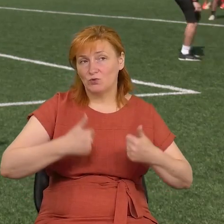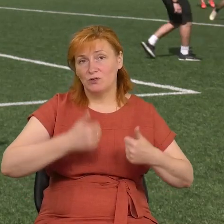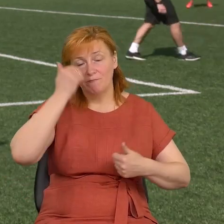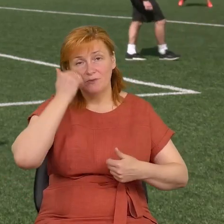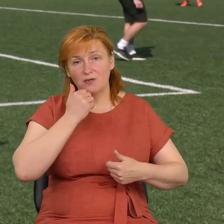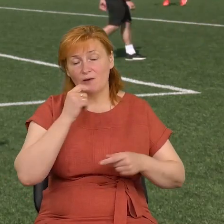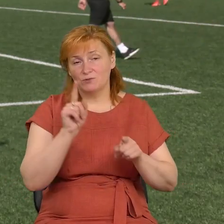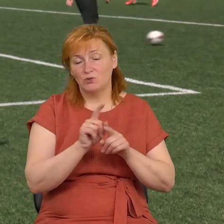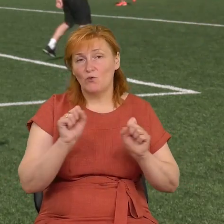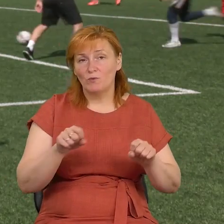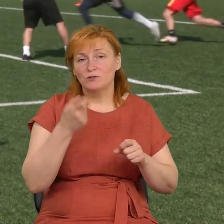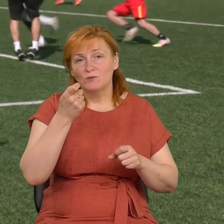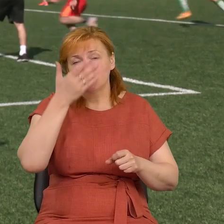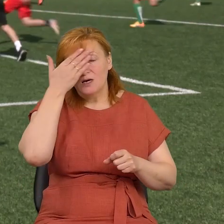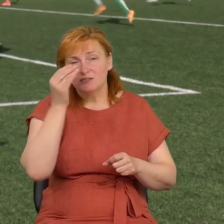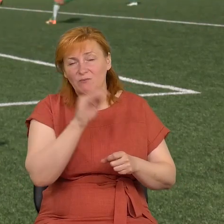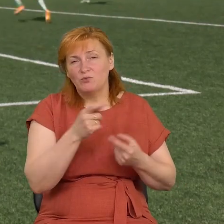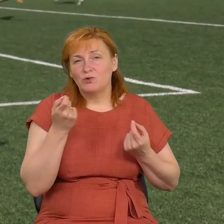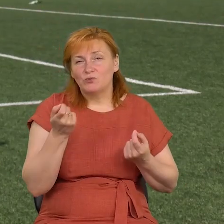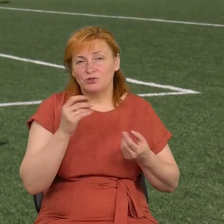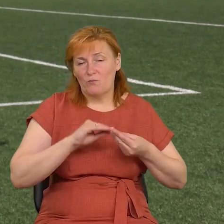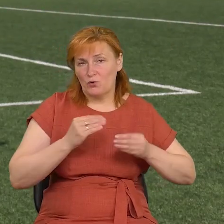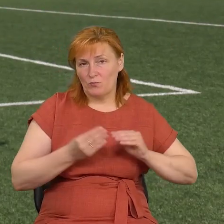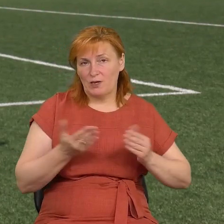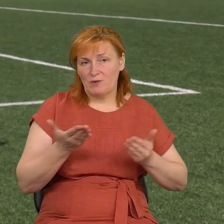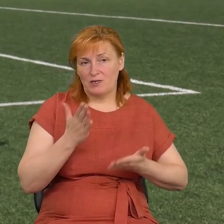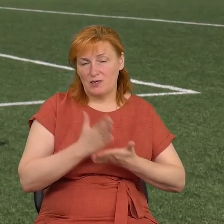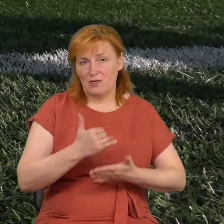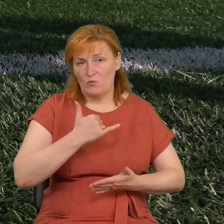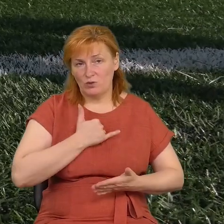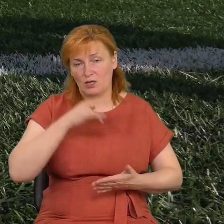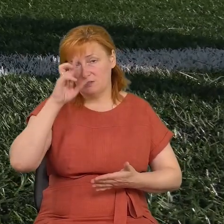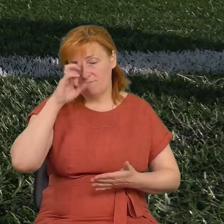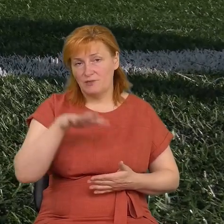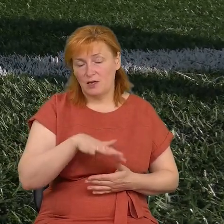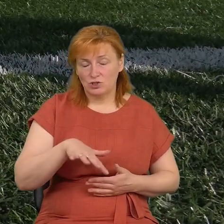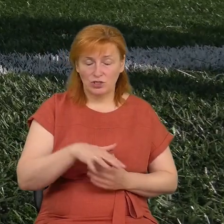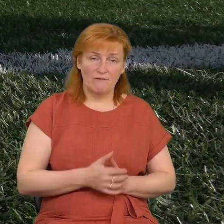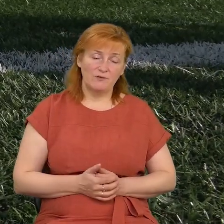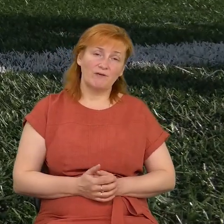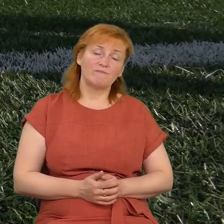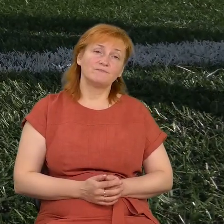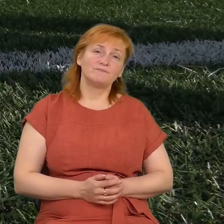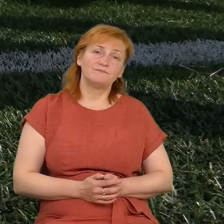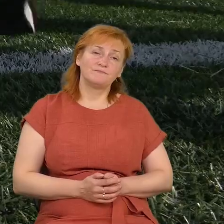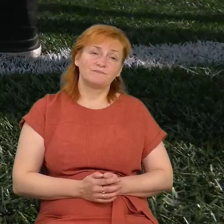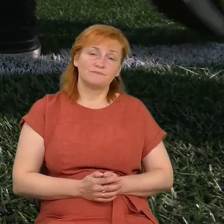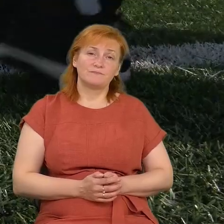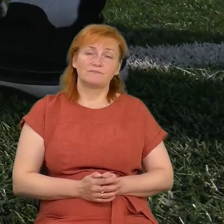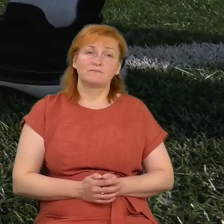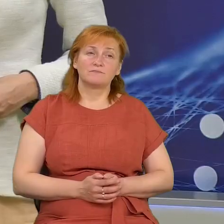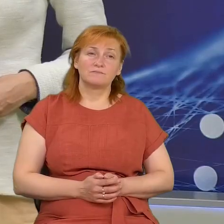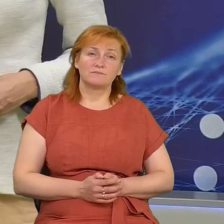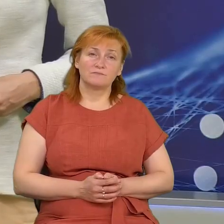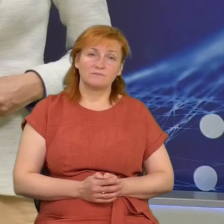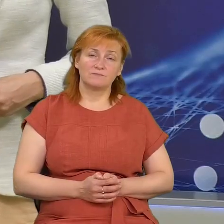трошки відпочити, забути про ті проблеми, які зараз є в нас, в державі. Гордій Єрмак, Олександр Сідько. Новини на Суспільному.